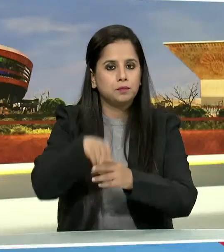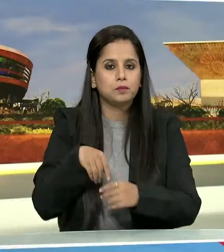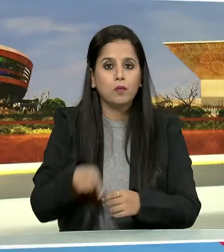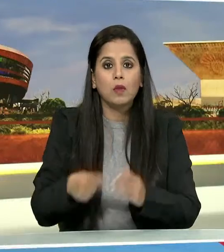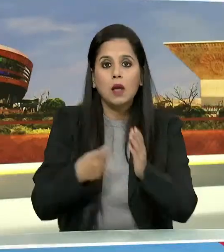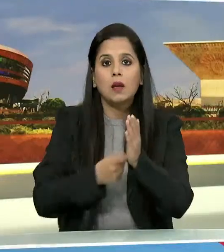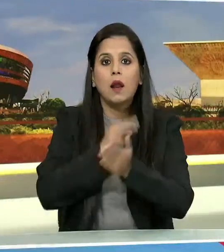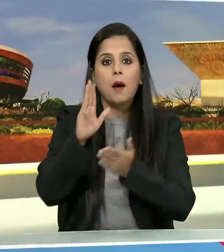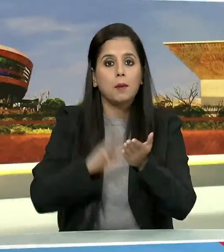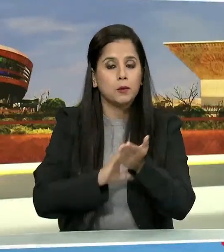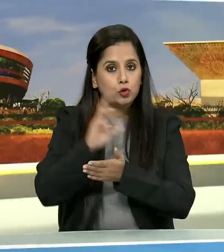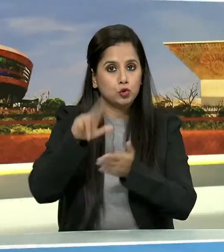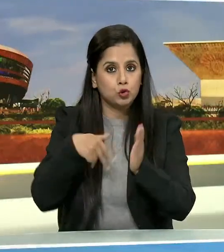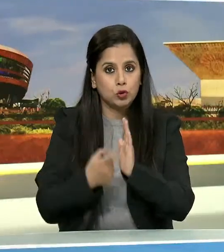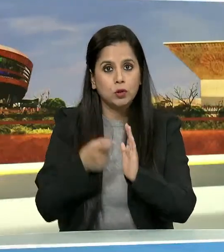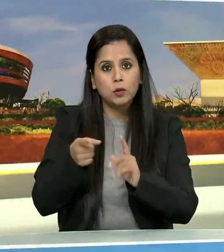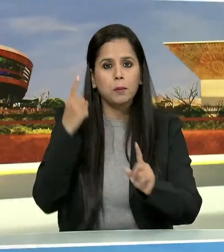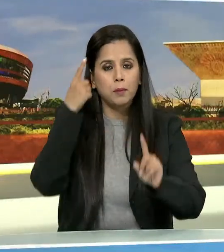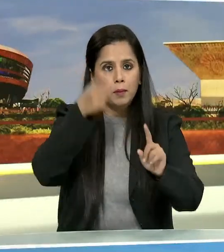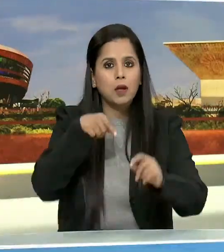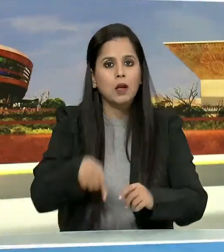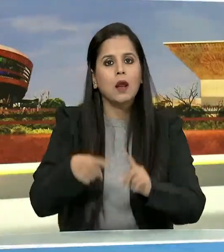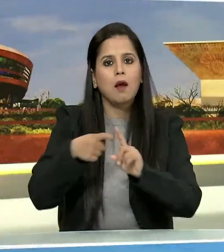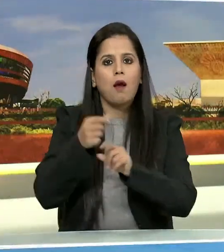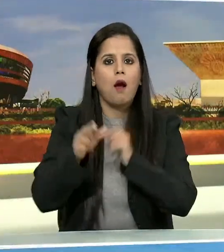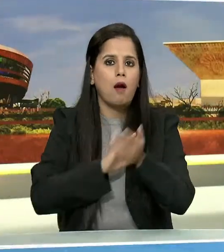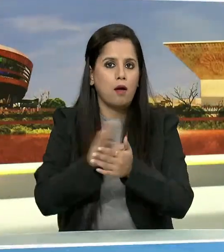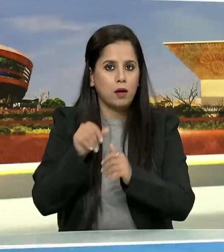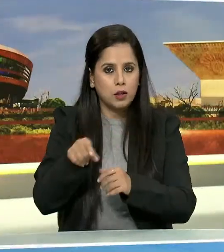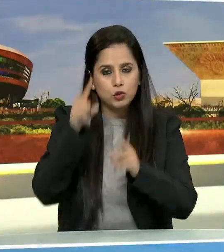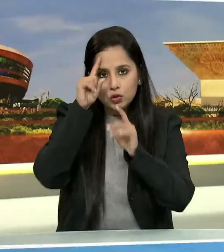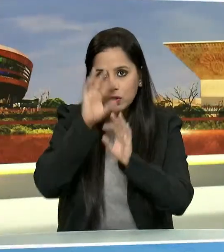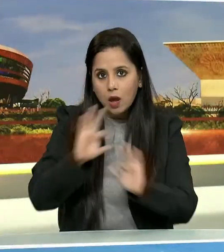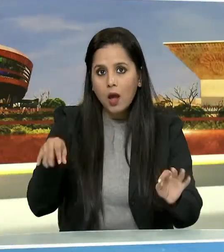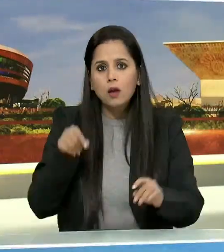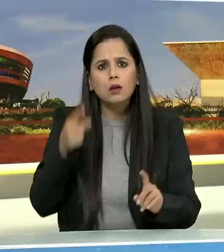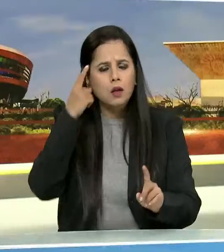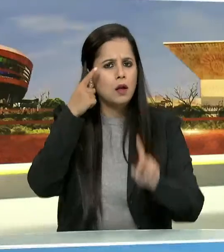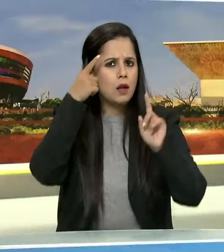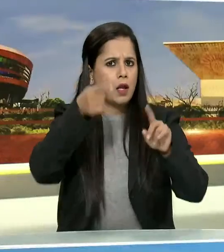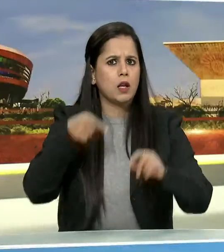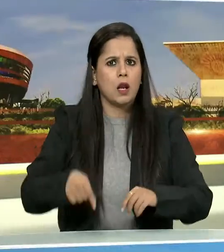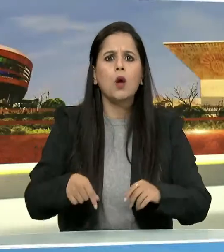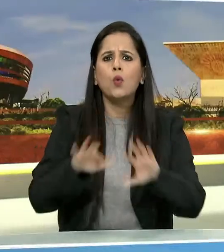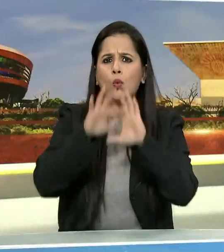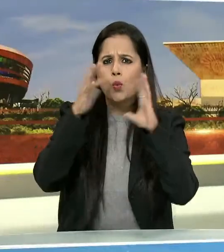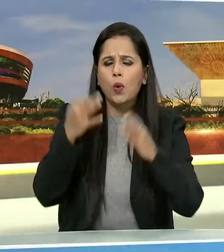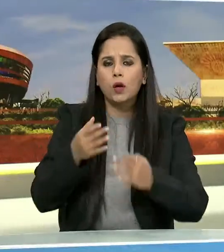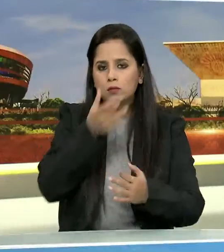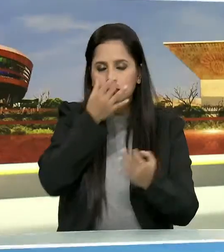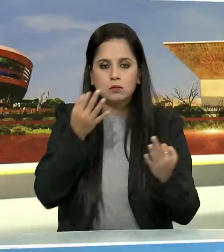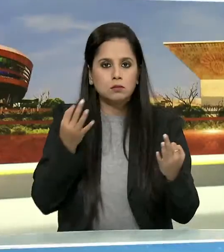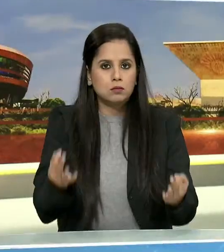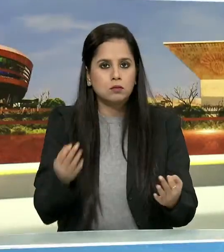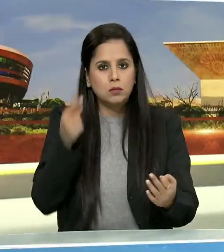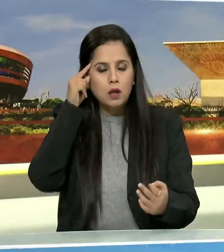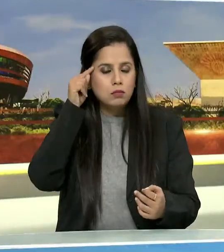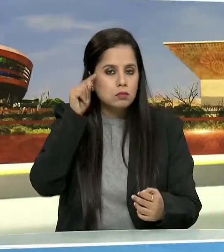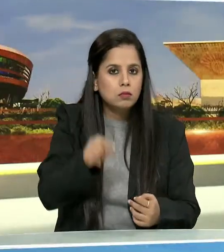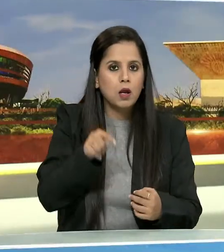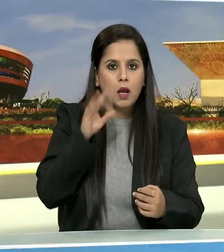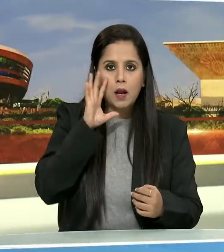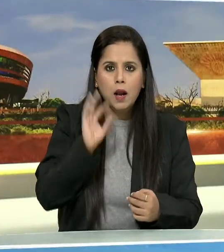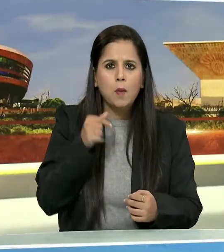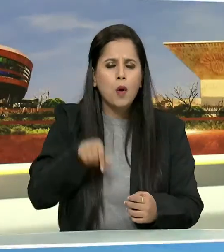रामचंद्र मिशन के कानहा शांती वनम का उदेश्य आधोनिक दुनिया में योग और ध्यान की